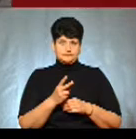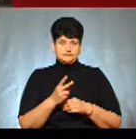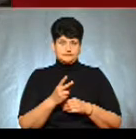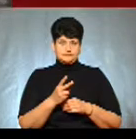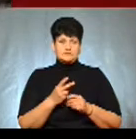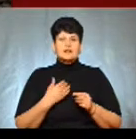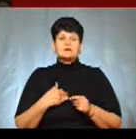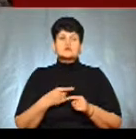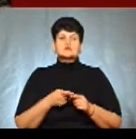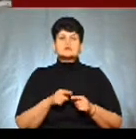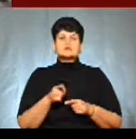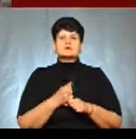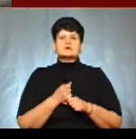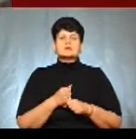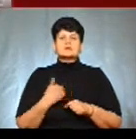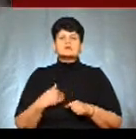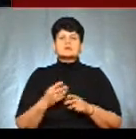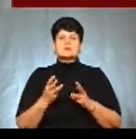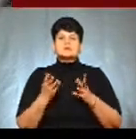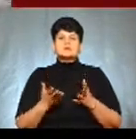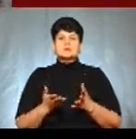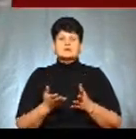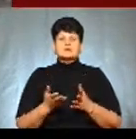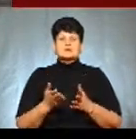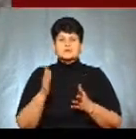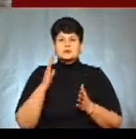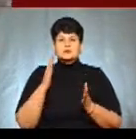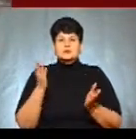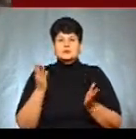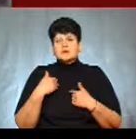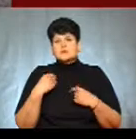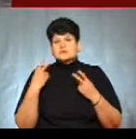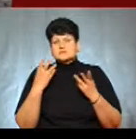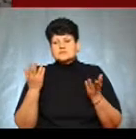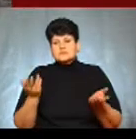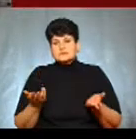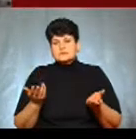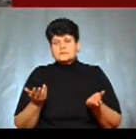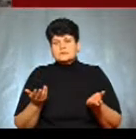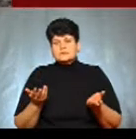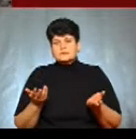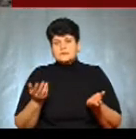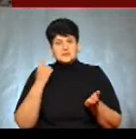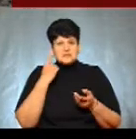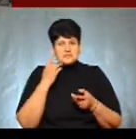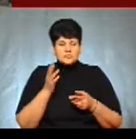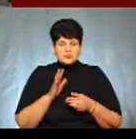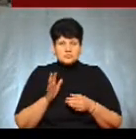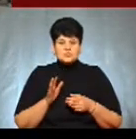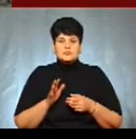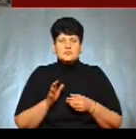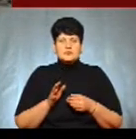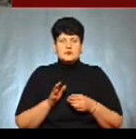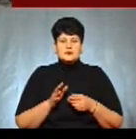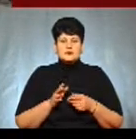А для чого ти тут зробив? Наш ти підпалив. А так, щоб ти вов'язково, я знаю, тільки б не думав, думай, о тебе.